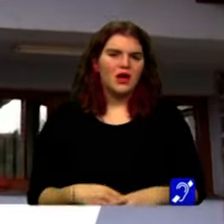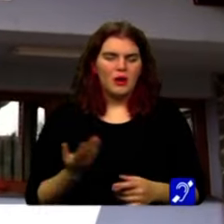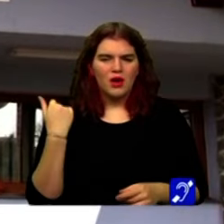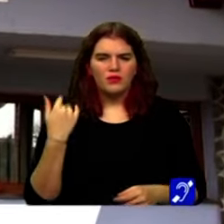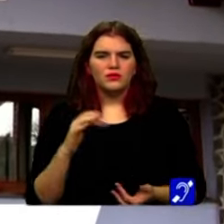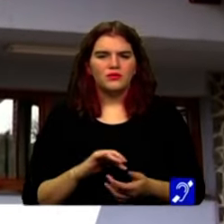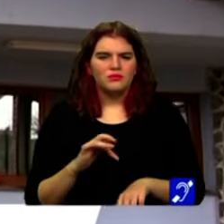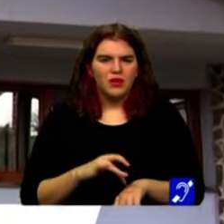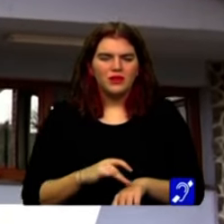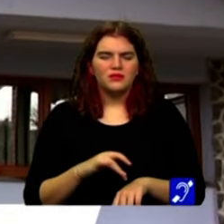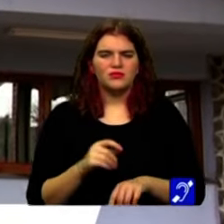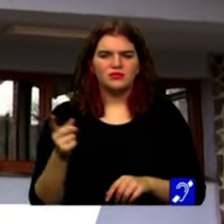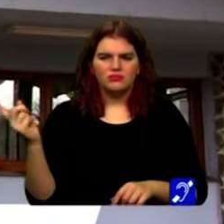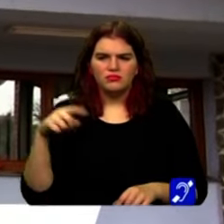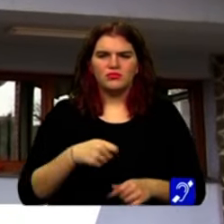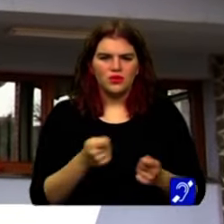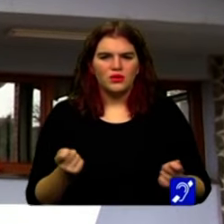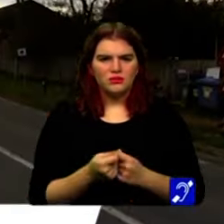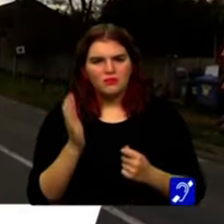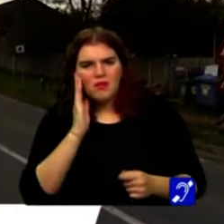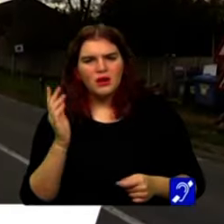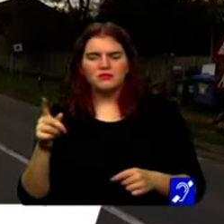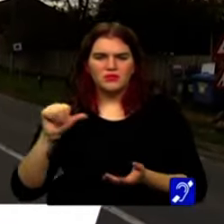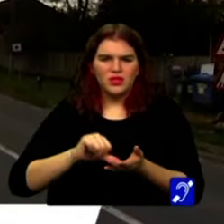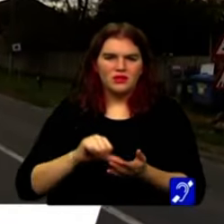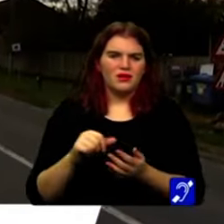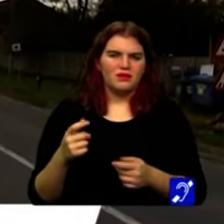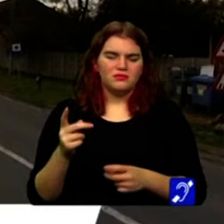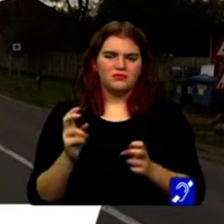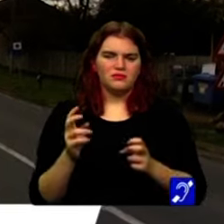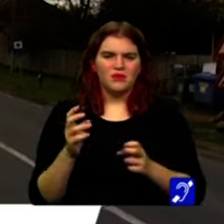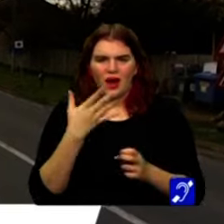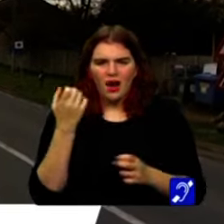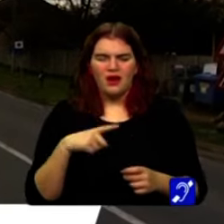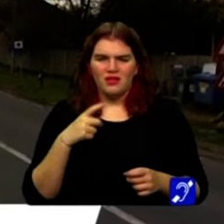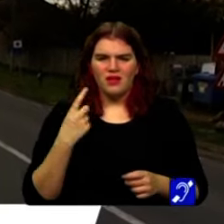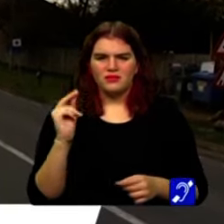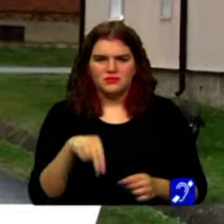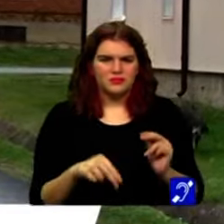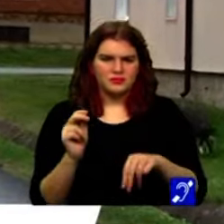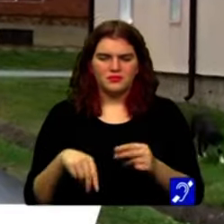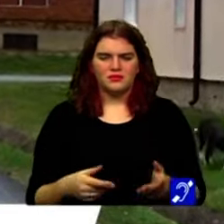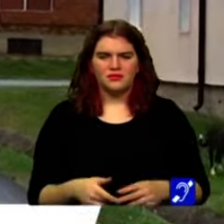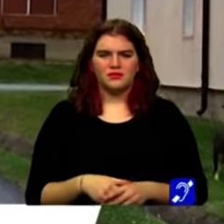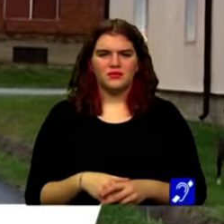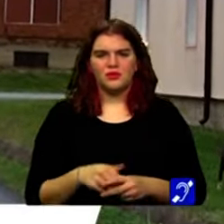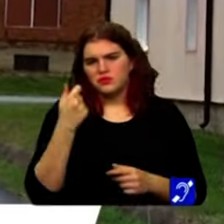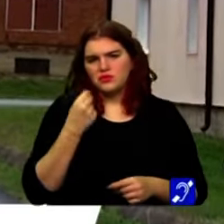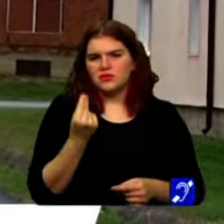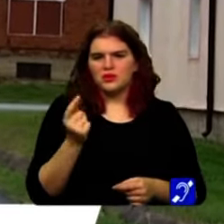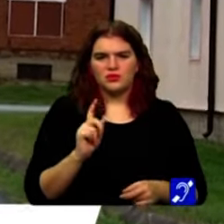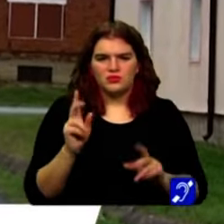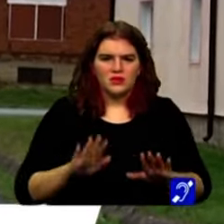aceia și dormitori, au tot. Văd că au și centrală termică, tot au aceea, nu-i probleme. Dar nu știu de ce nu stau.